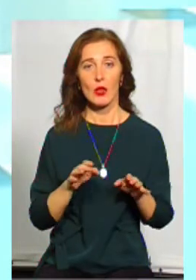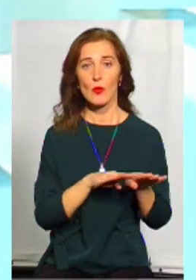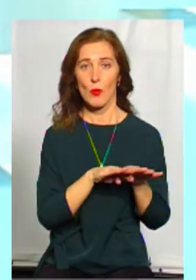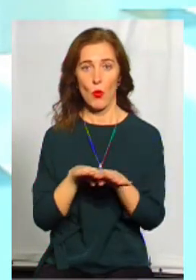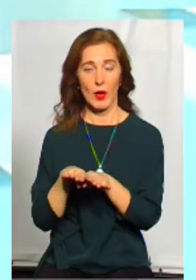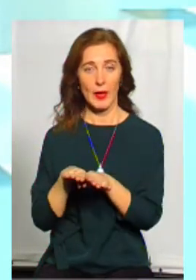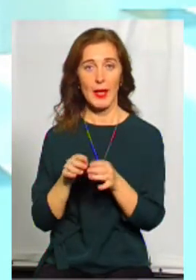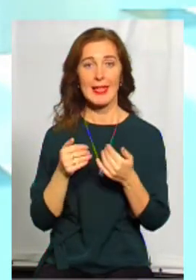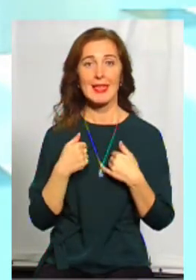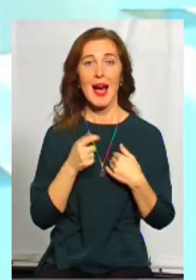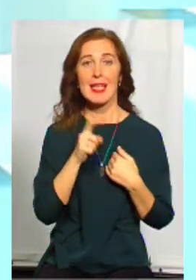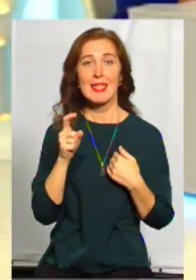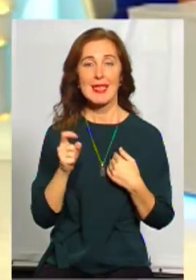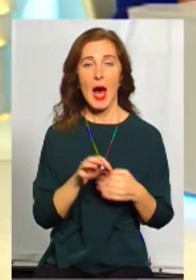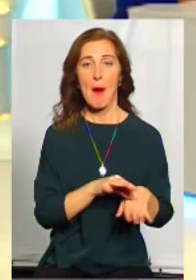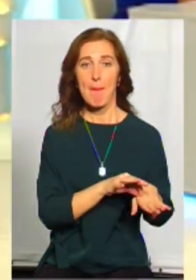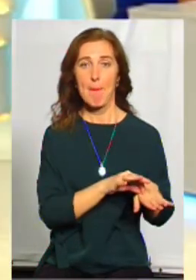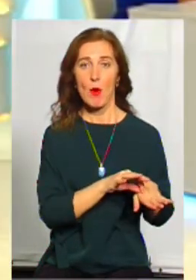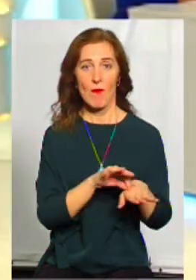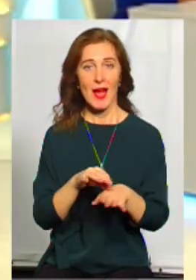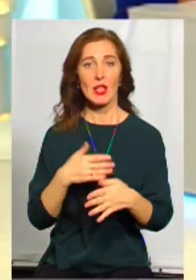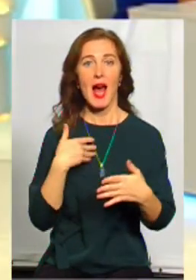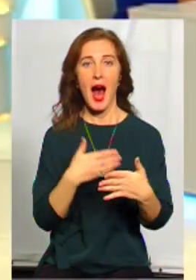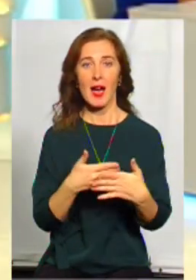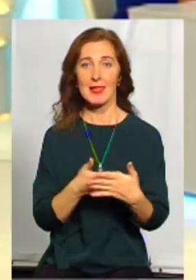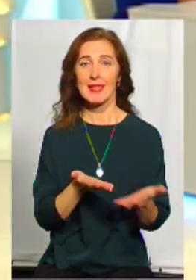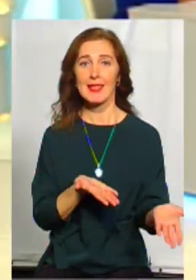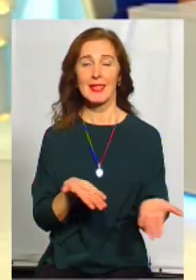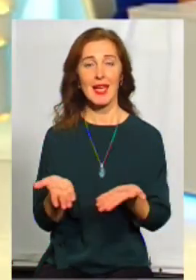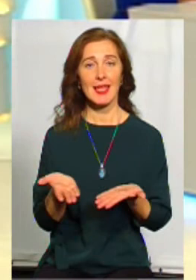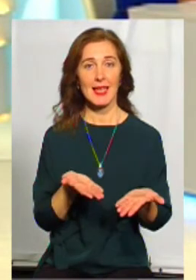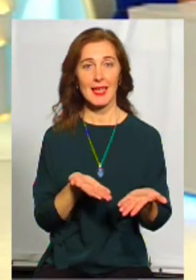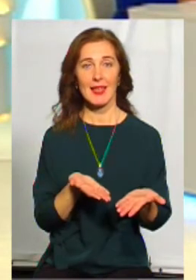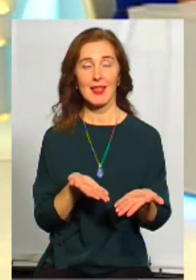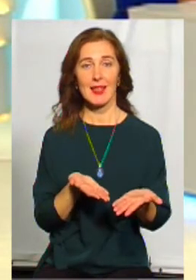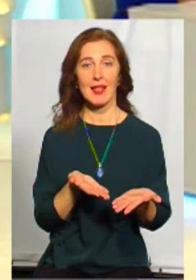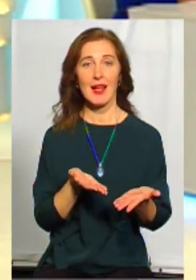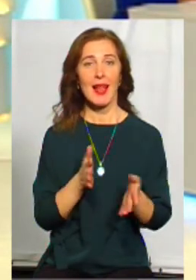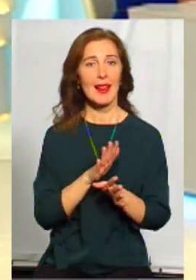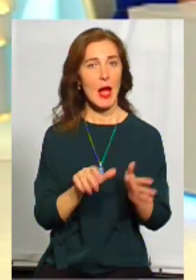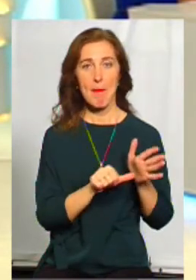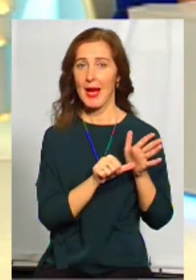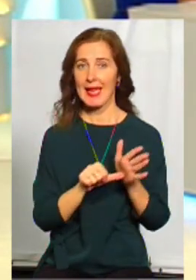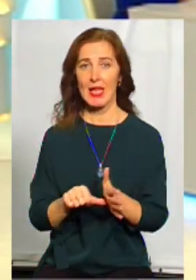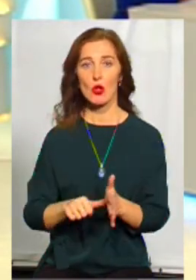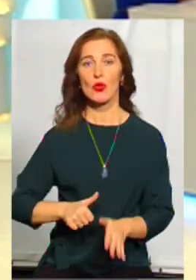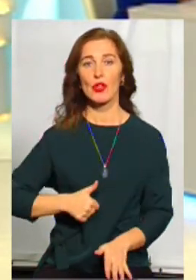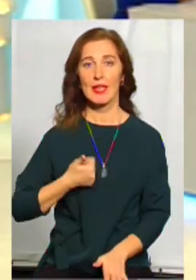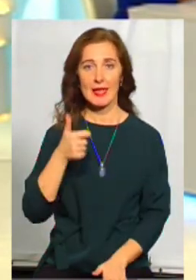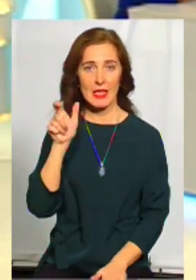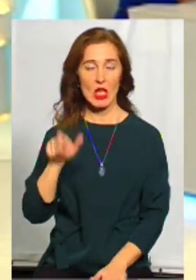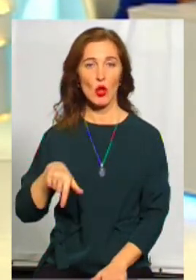я за проведення акцій, які не принижують гідність людини.